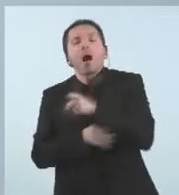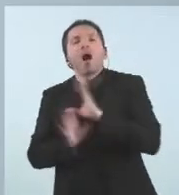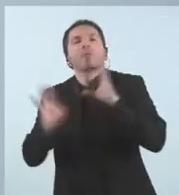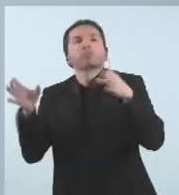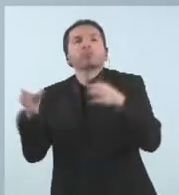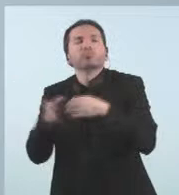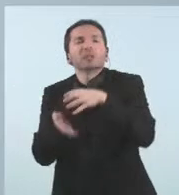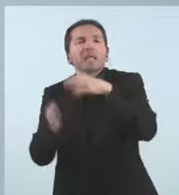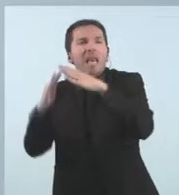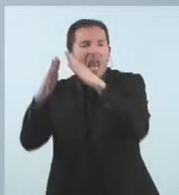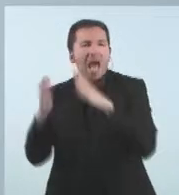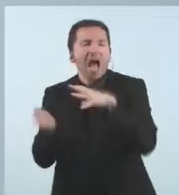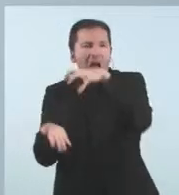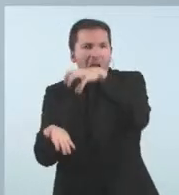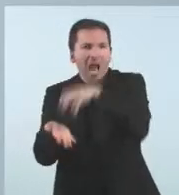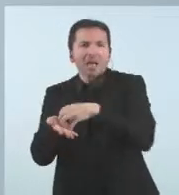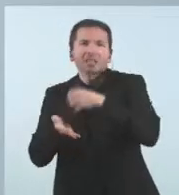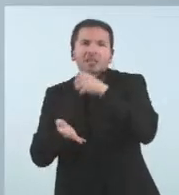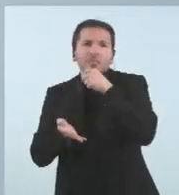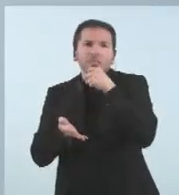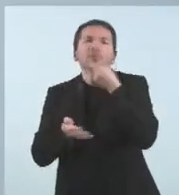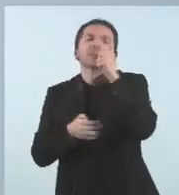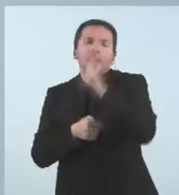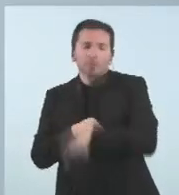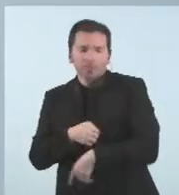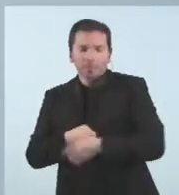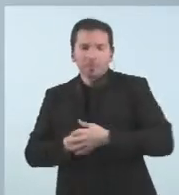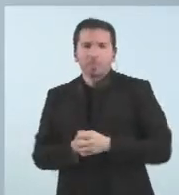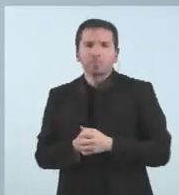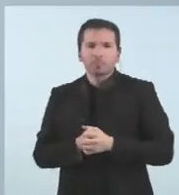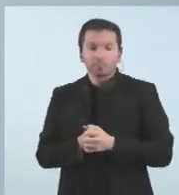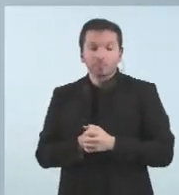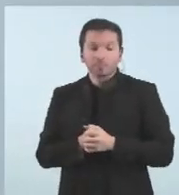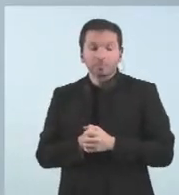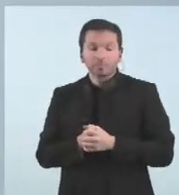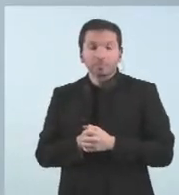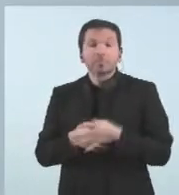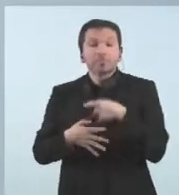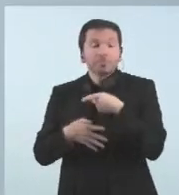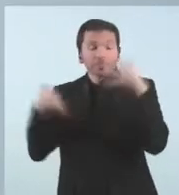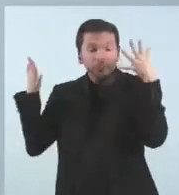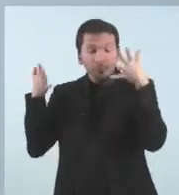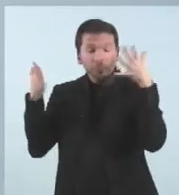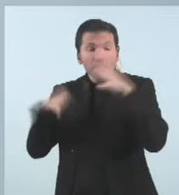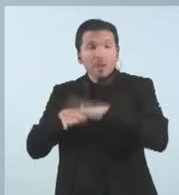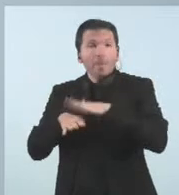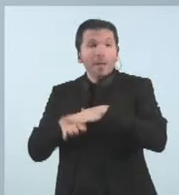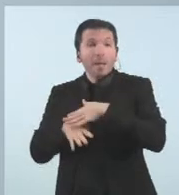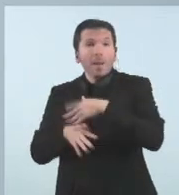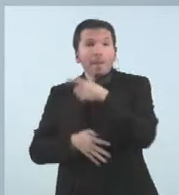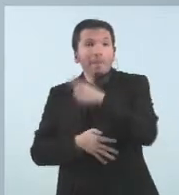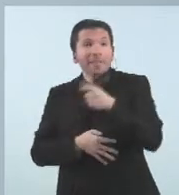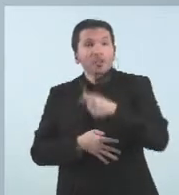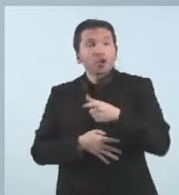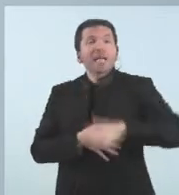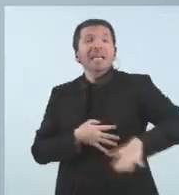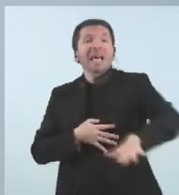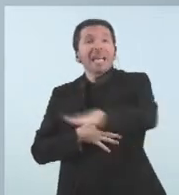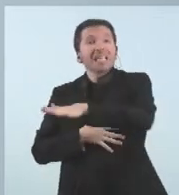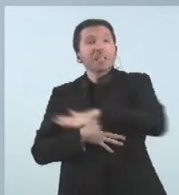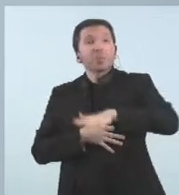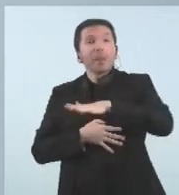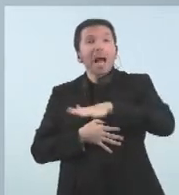part d'això, es recomana de forma molt intensa per protegir les persones, doncs, que en els espais interiors,